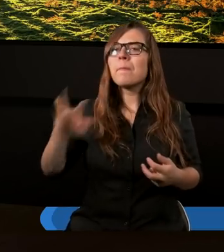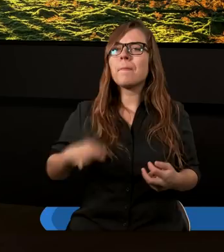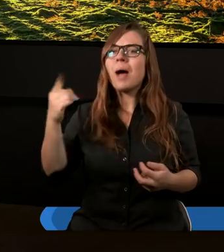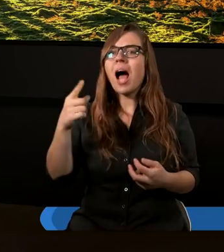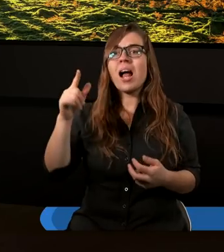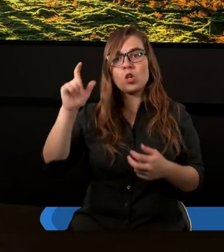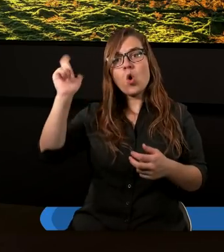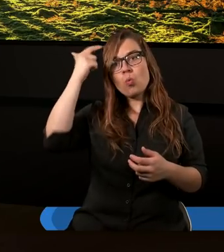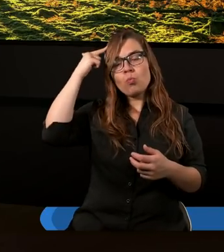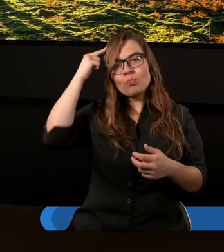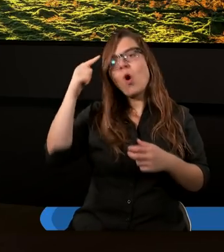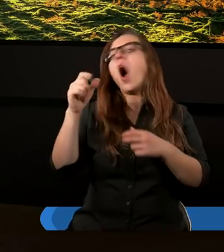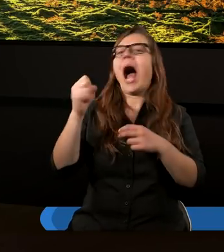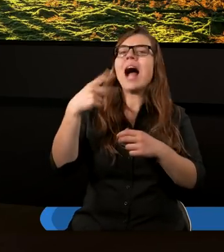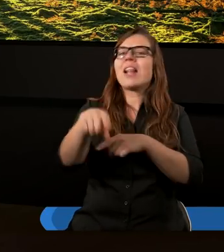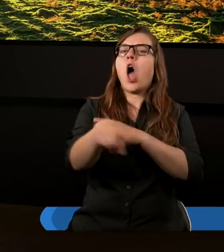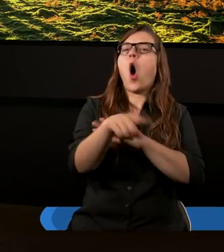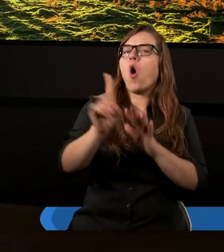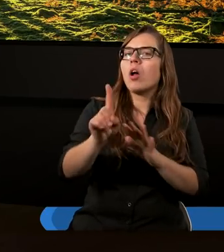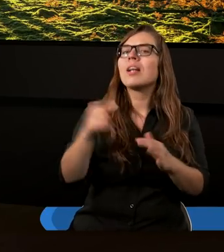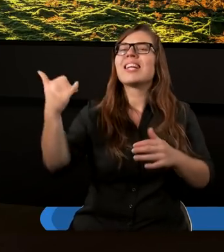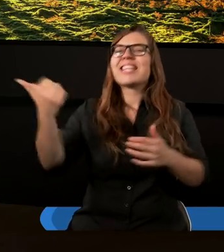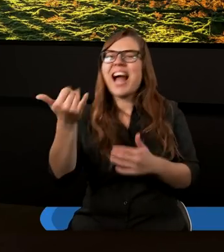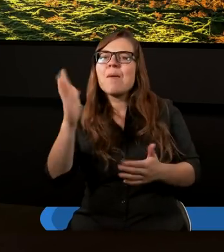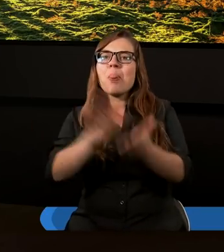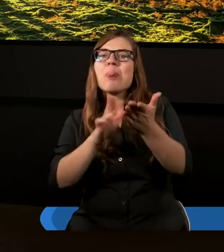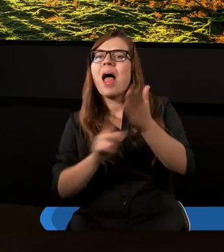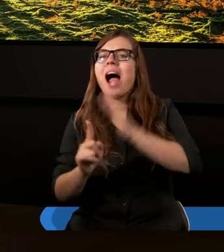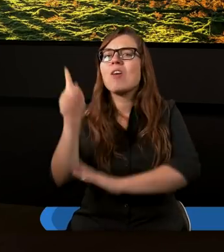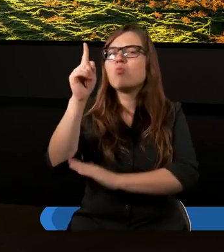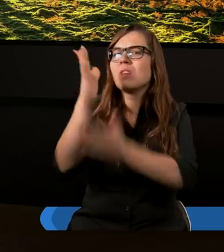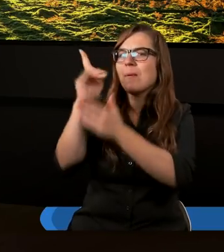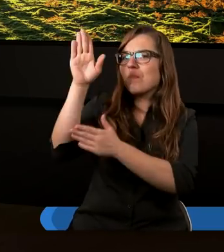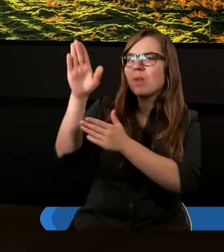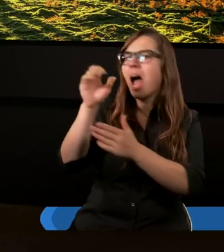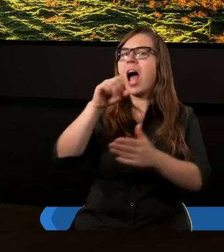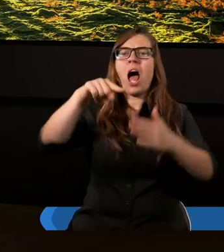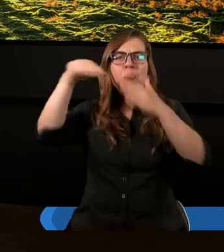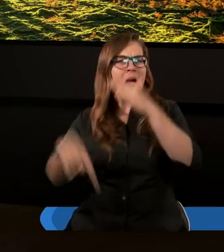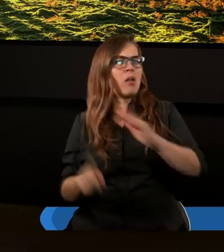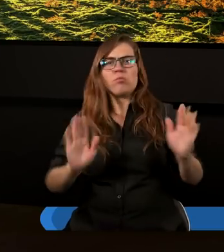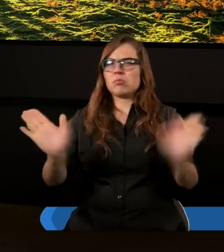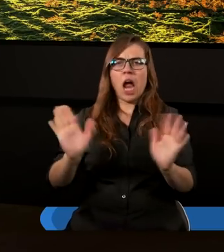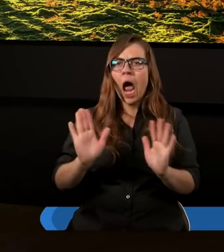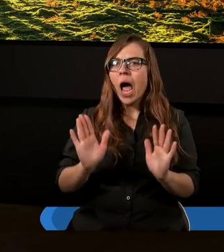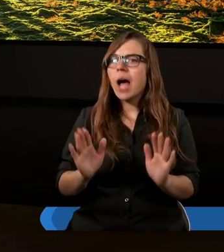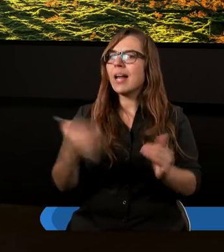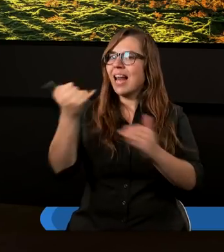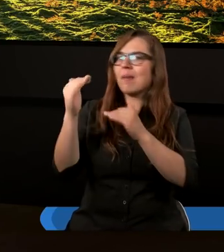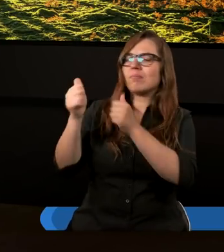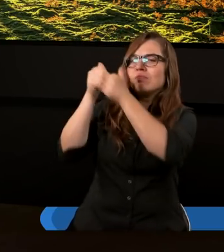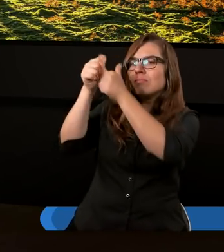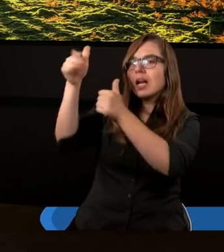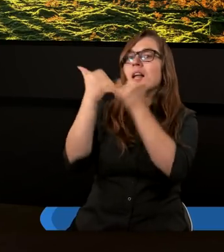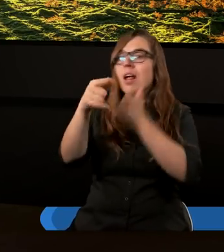głową, a nie ogonem. I będziesz zawsze tylko na górze, a nigdy nie będziesz na dole. Jeżeli